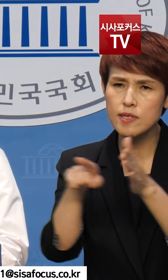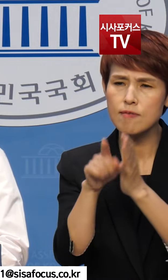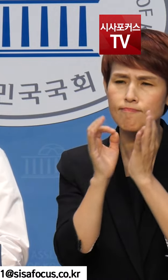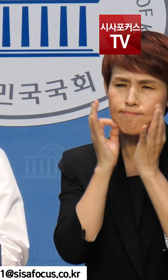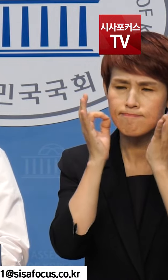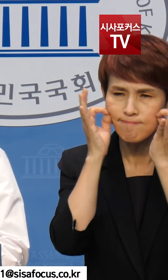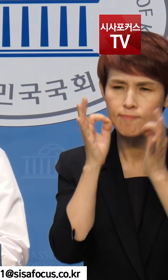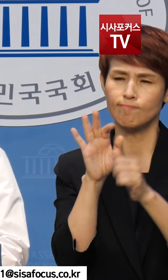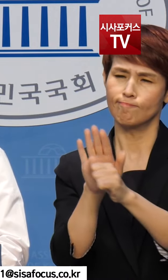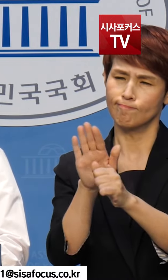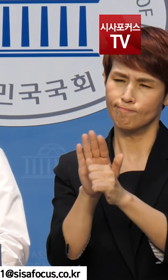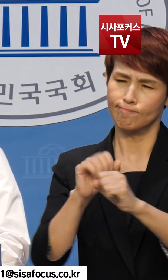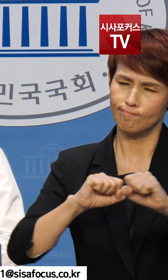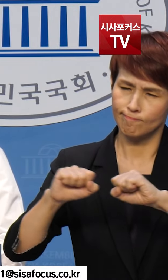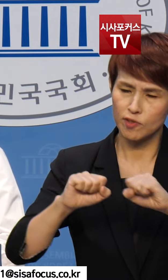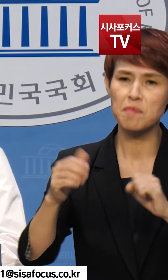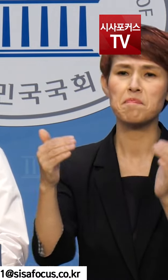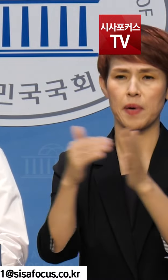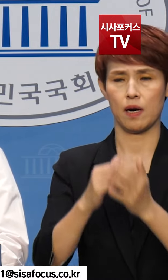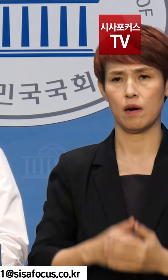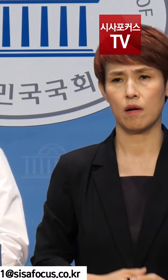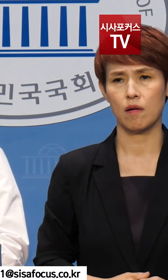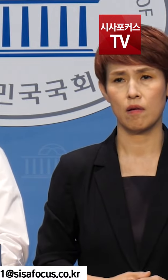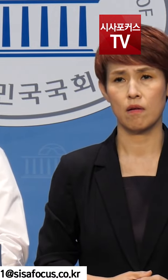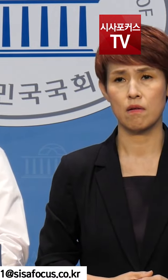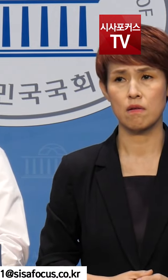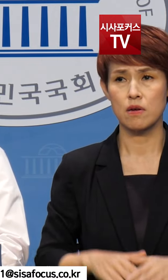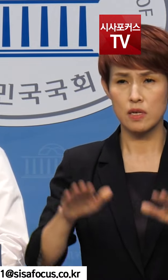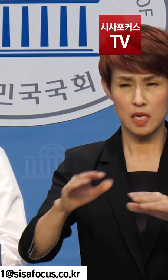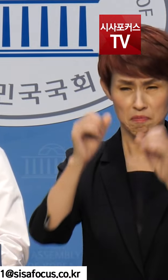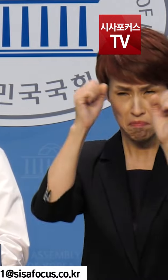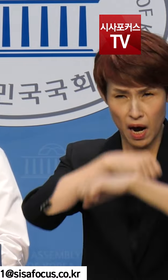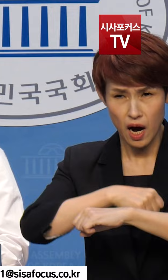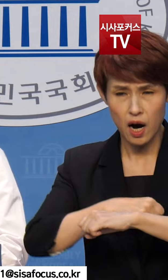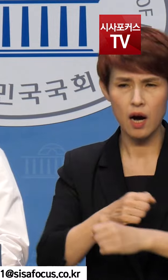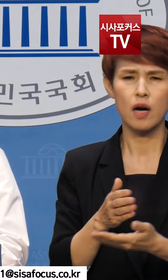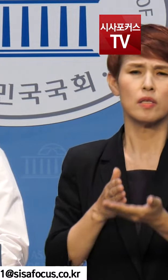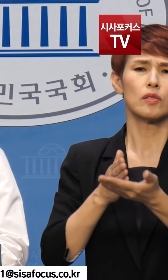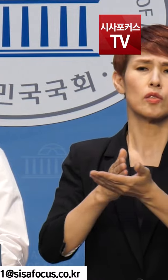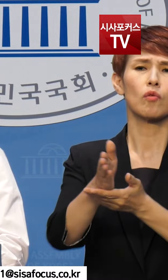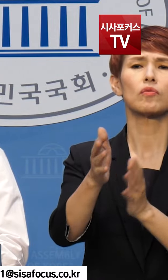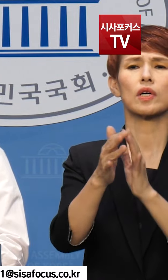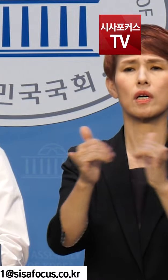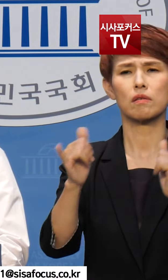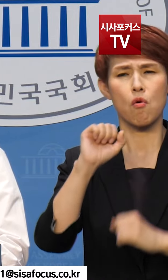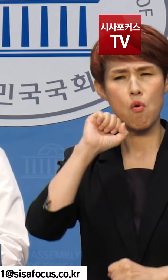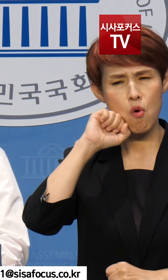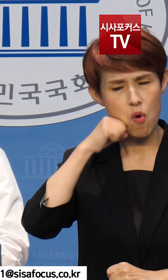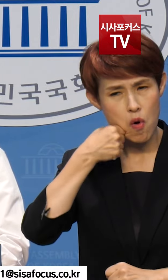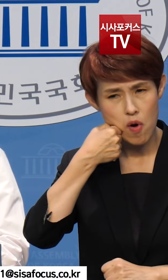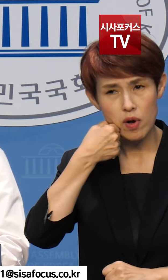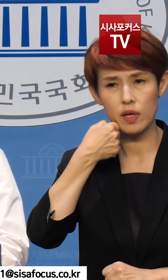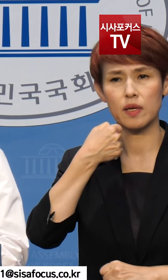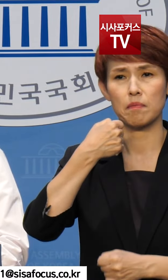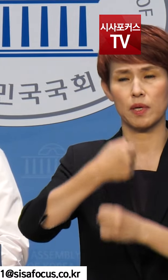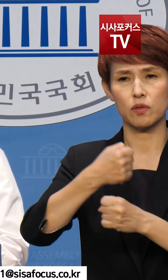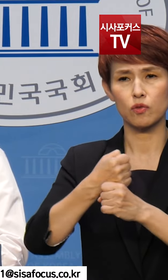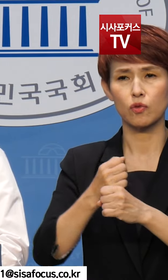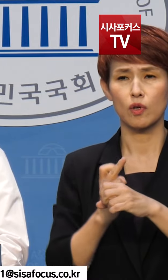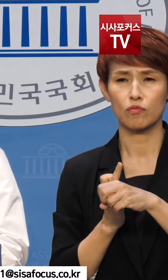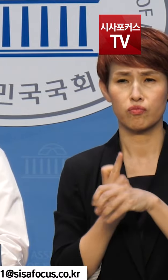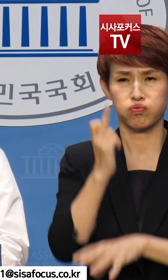버티고 또 버텼습니다. 여기선 무너지면 우리 전문가들이 어렵게 어렵게 쌓아놓은 한국의 우주개발이